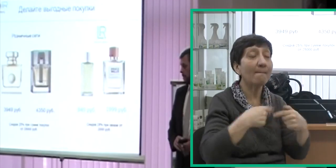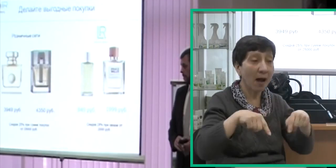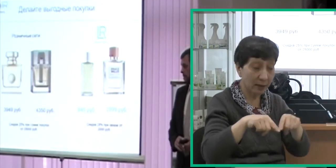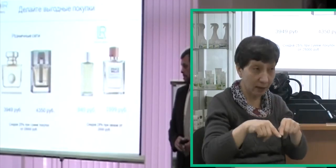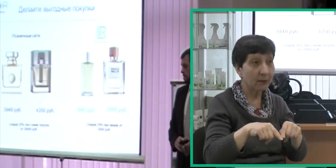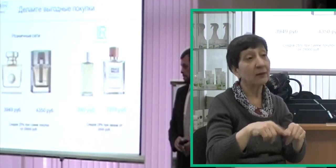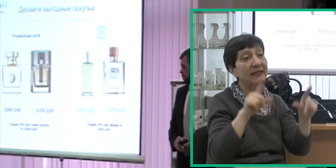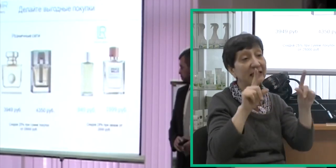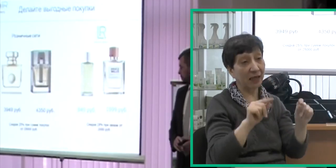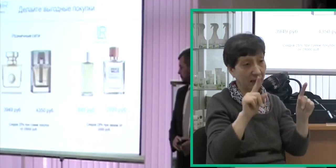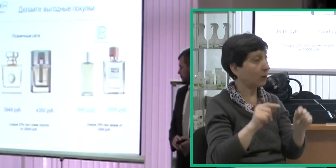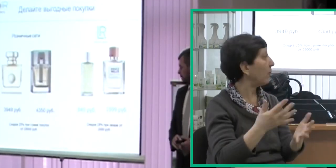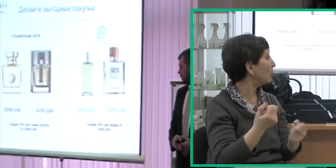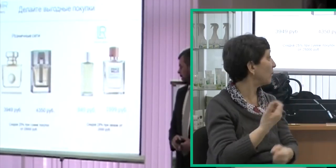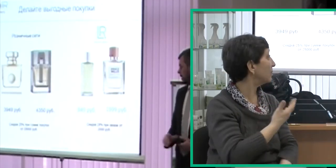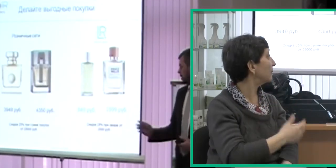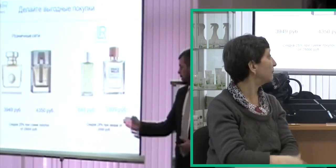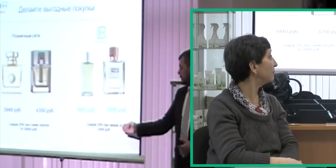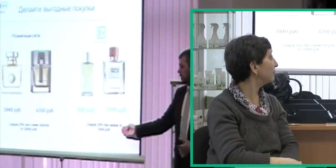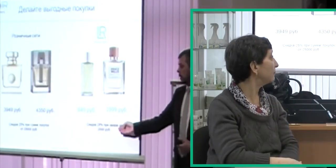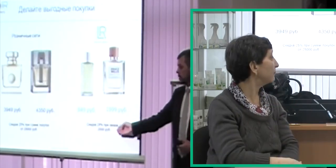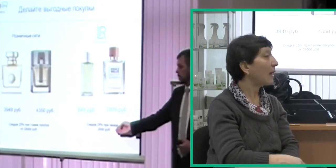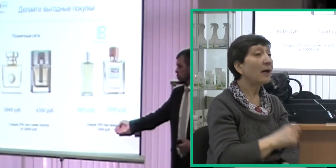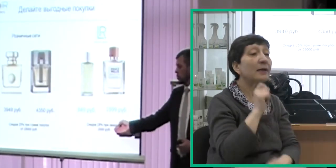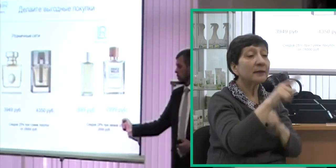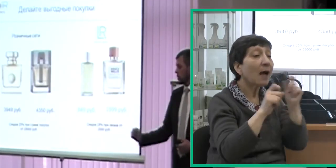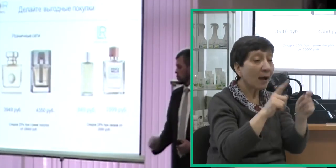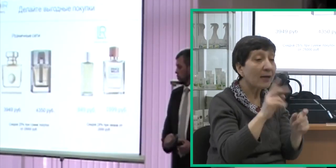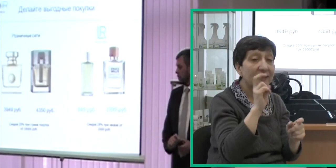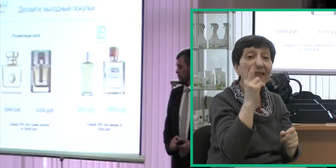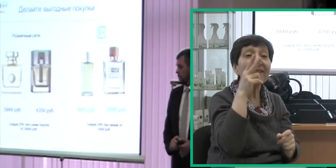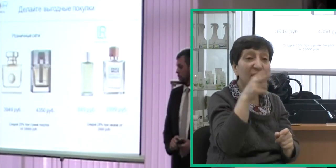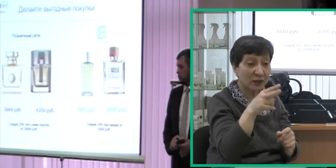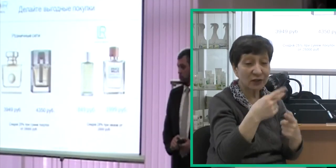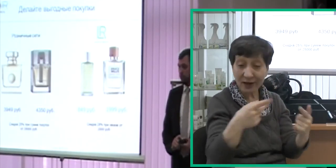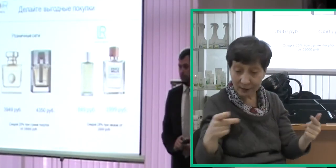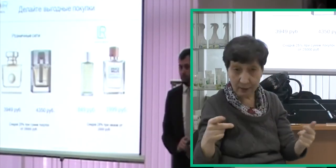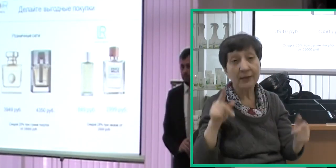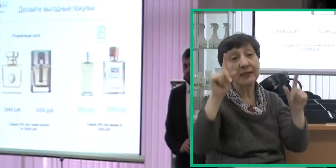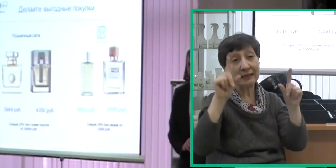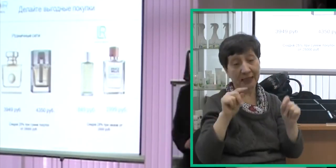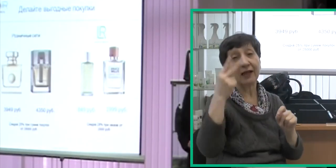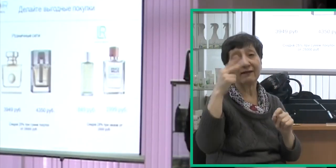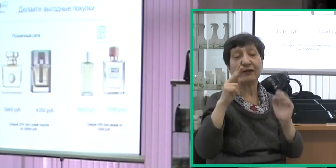и сделав заказ на сумму 2 тысячи рублей всего.